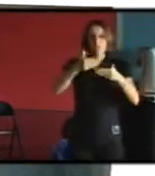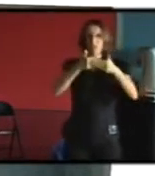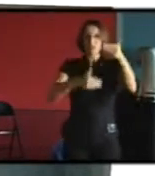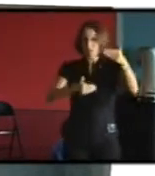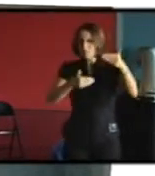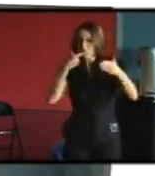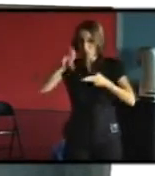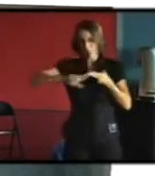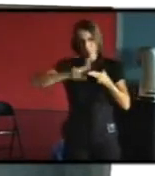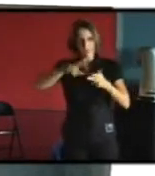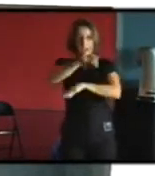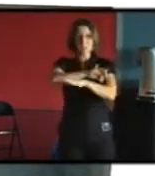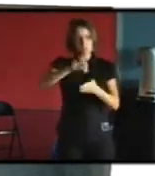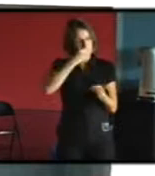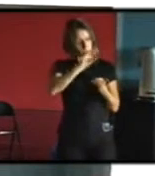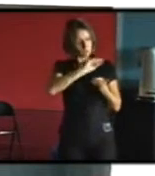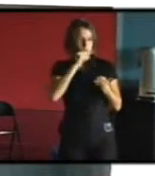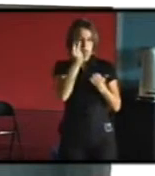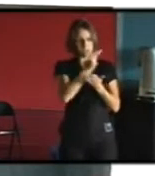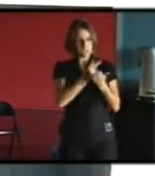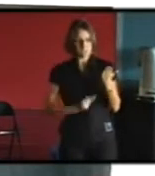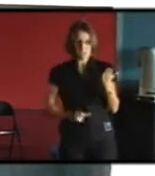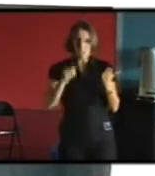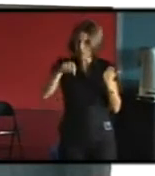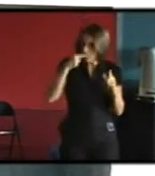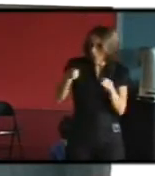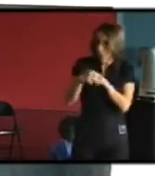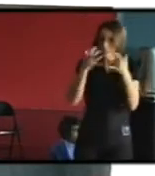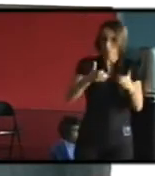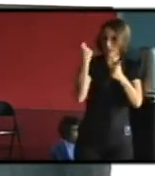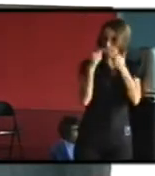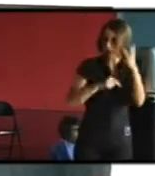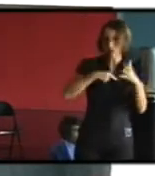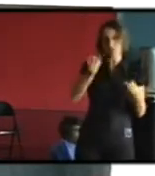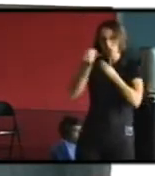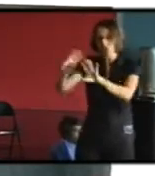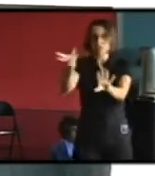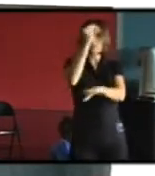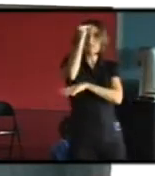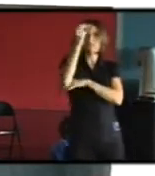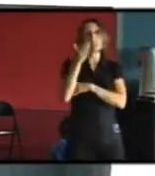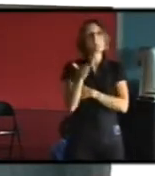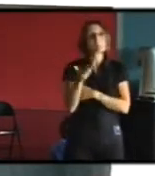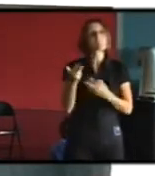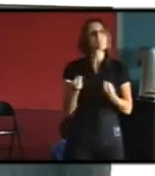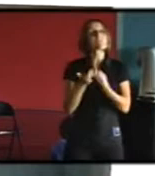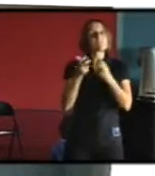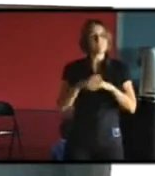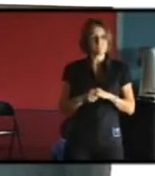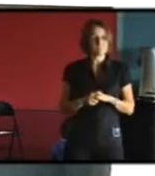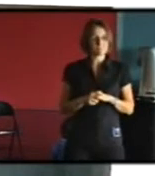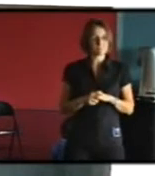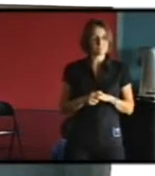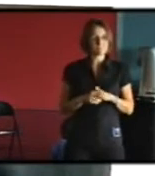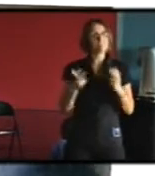études sur le papier mais il faut avoir les artisans qui comprennent ce qu'on veut faire et je vous donne un exemple ça ne sert à rien